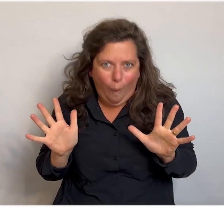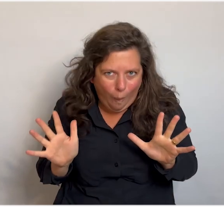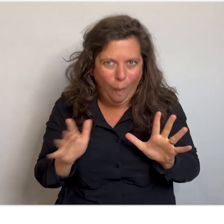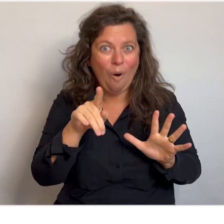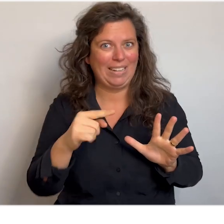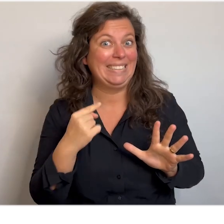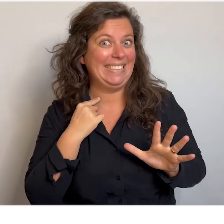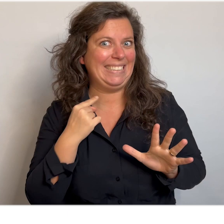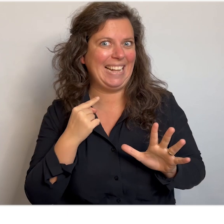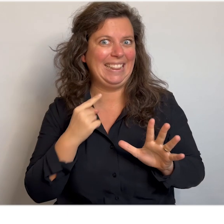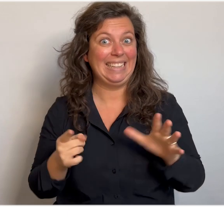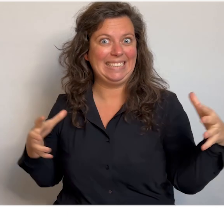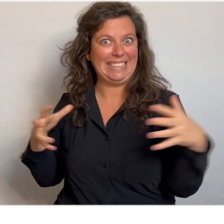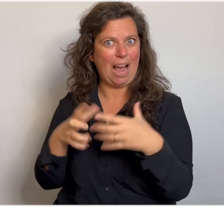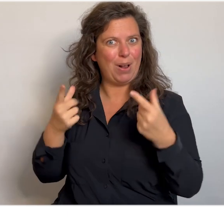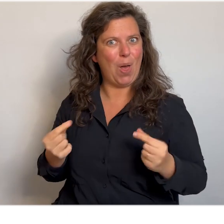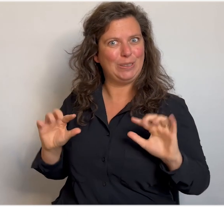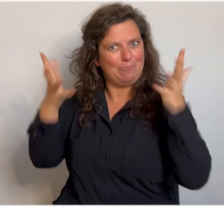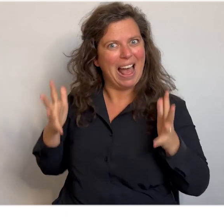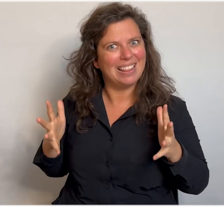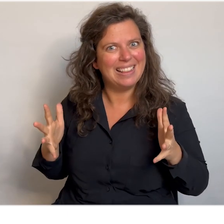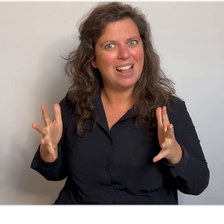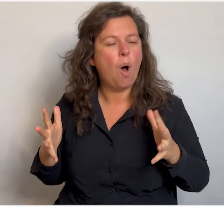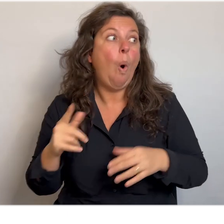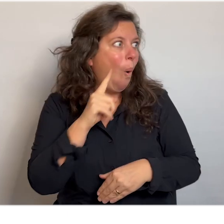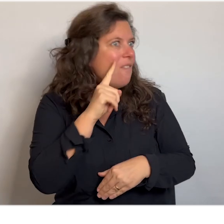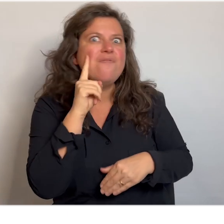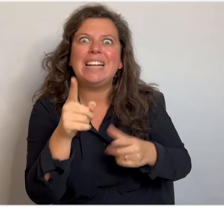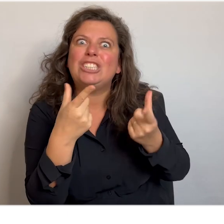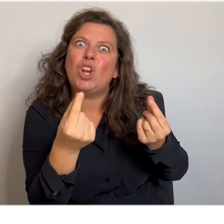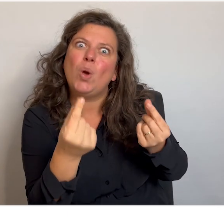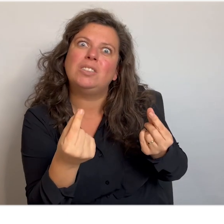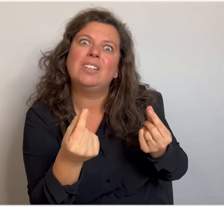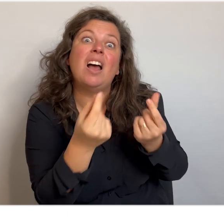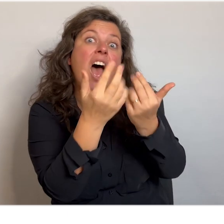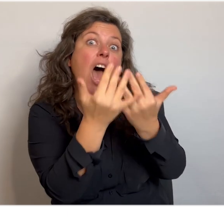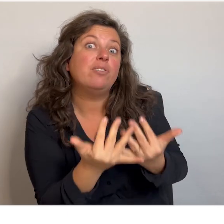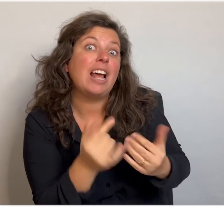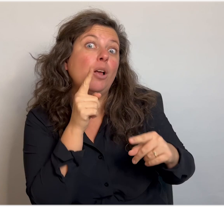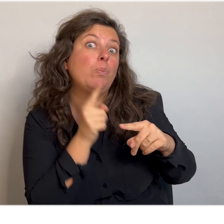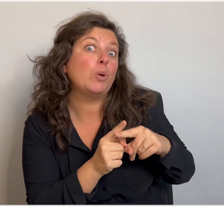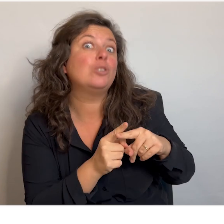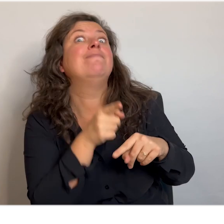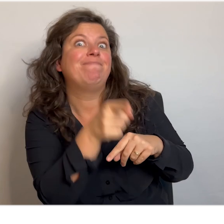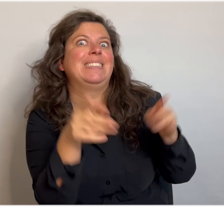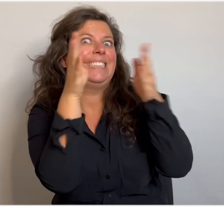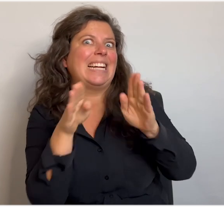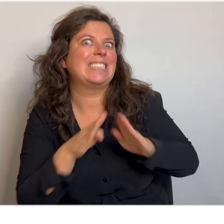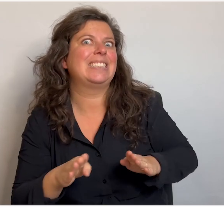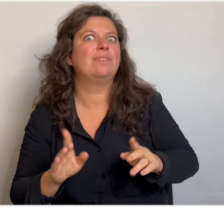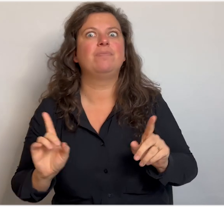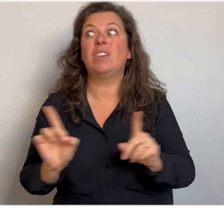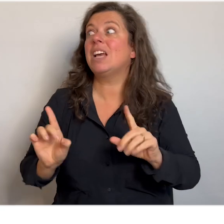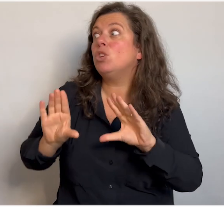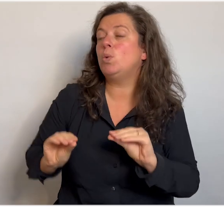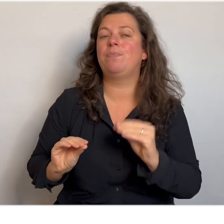Hebben jullie zin om met ons wel een leuk spijtje te doen? O, o, o. Ik weet iets leuks over aftellen en over kerst. Oké, wat gaan we doen? Oké, dan tellen we